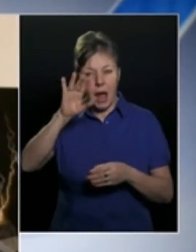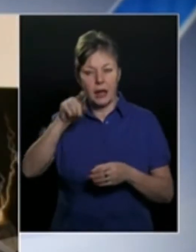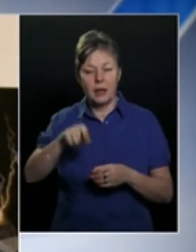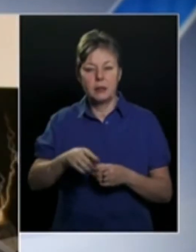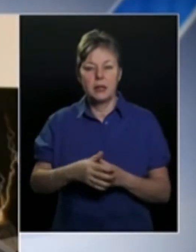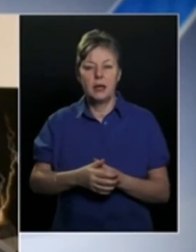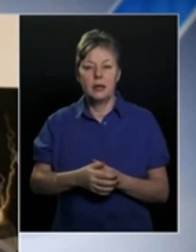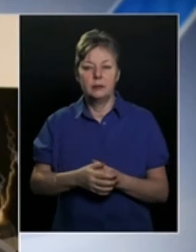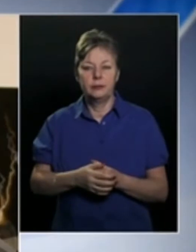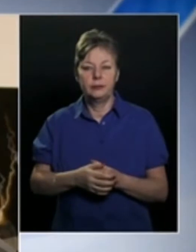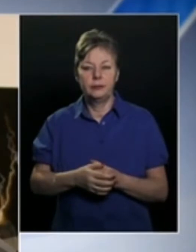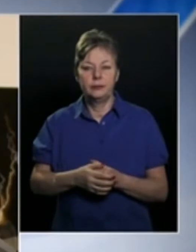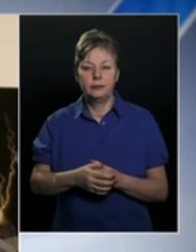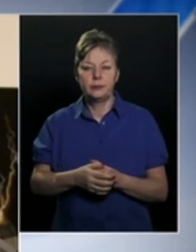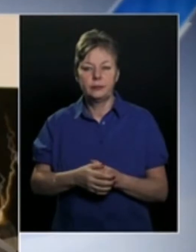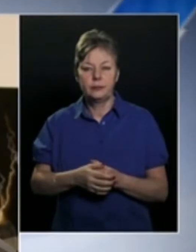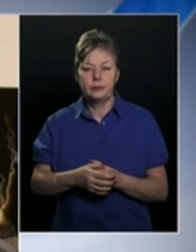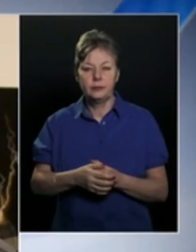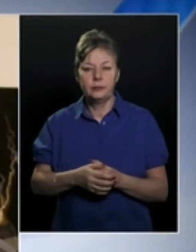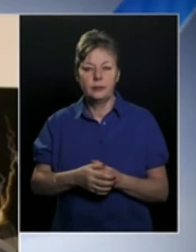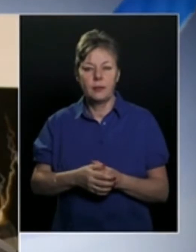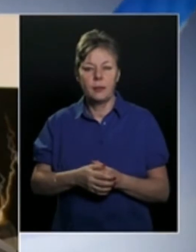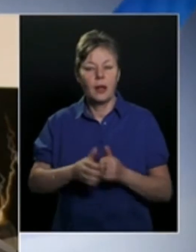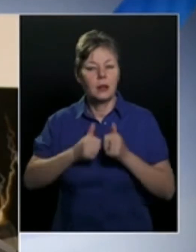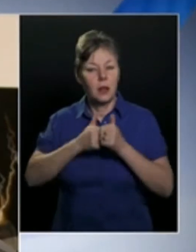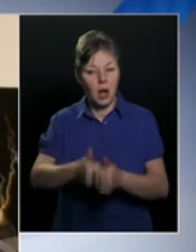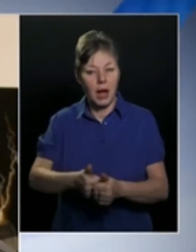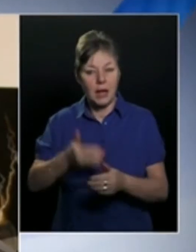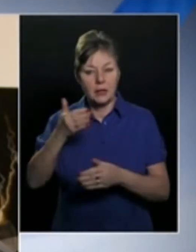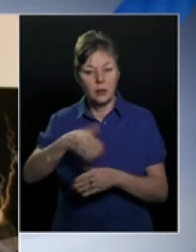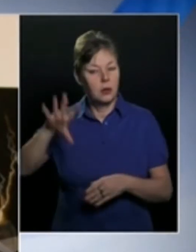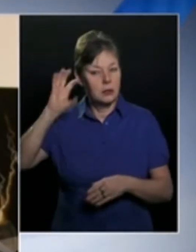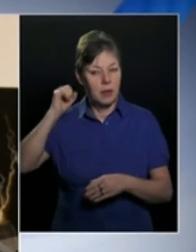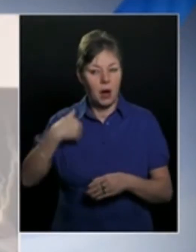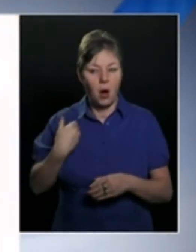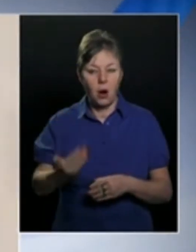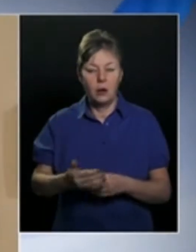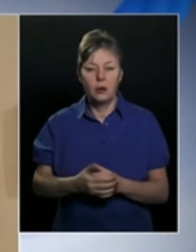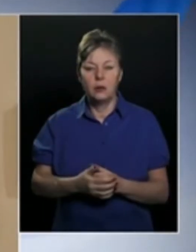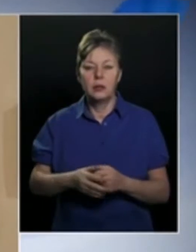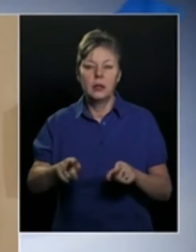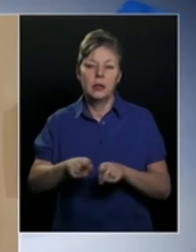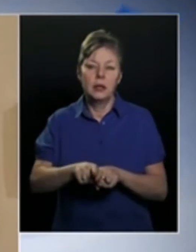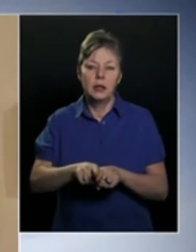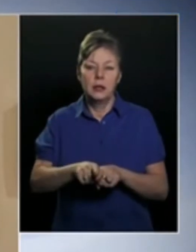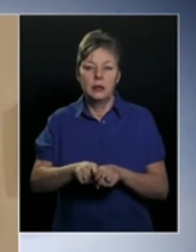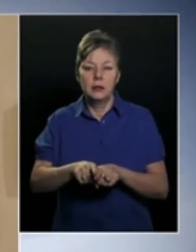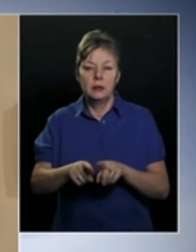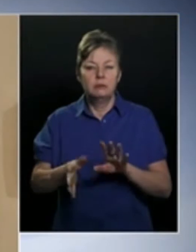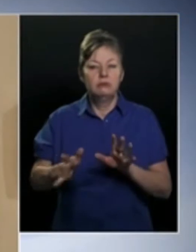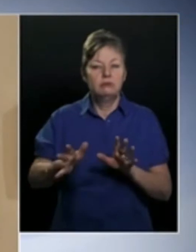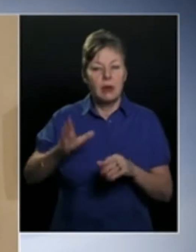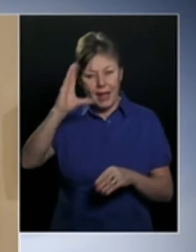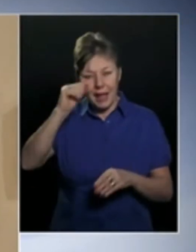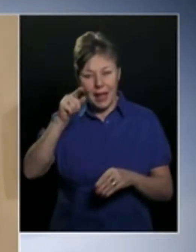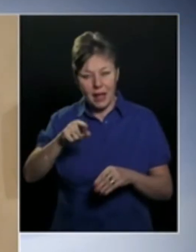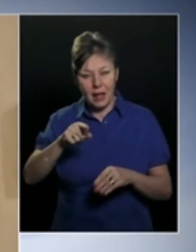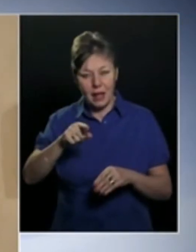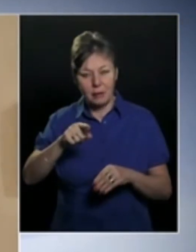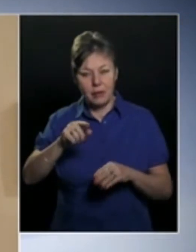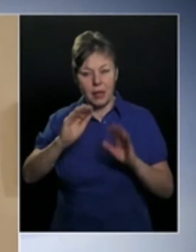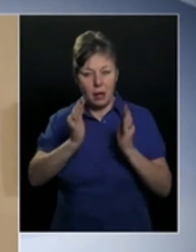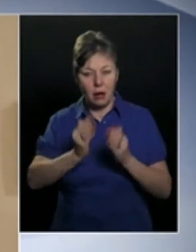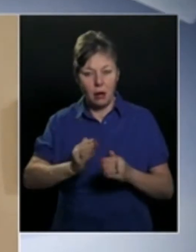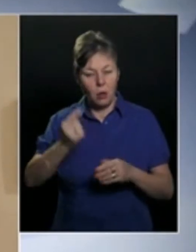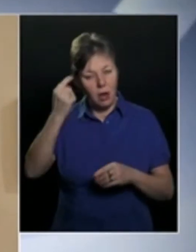szoktam képzelni azokat a dolgokat, amiket narráció közben hallok, és így egyfajta kép,